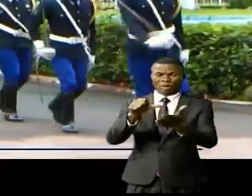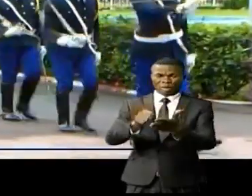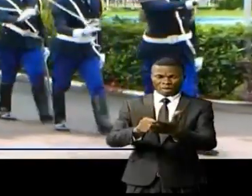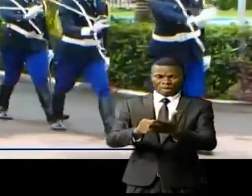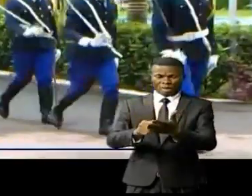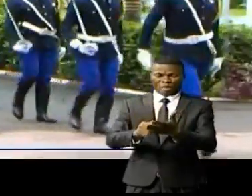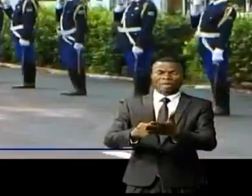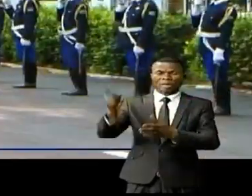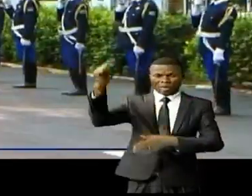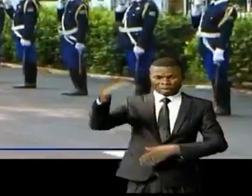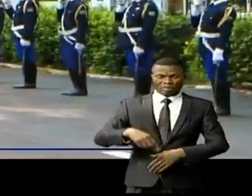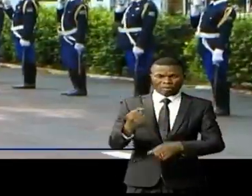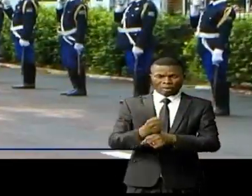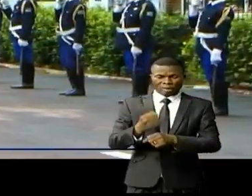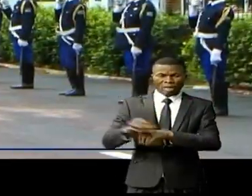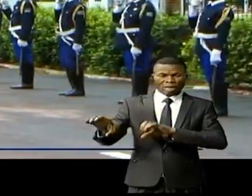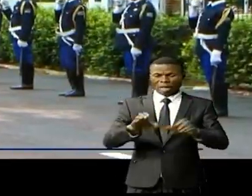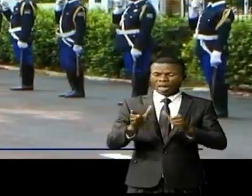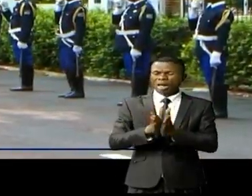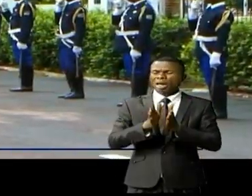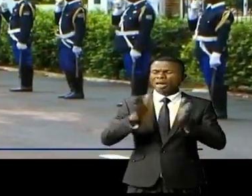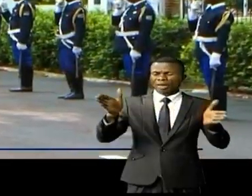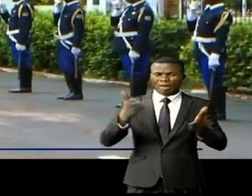s'est déroulée dans la plus grande solennité.